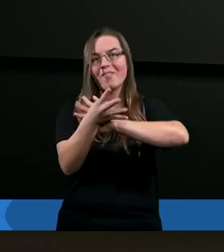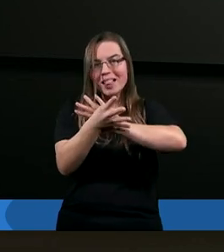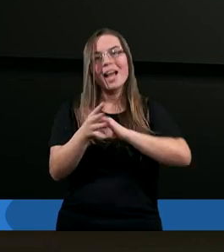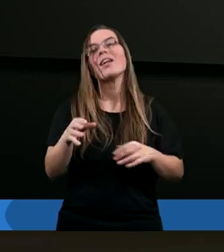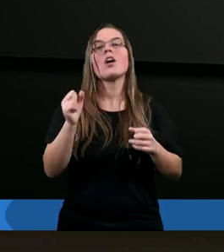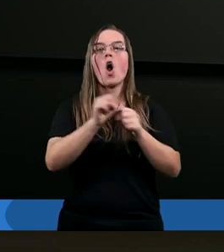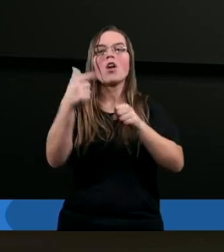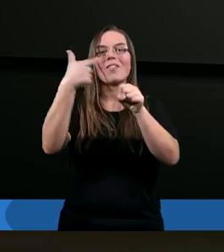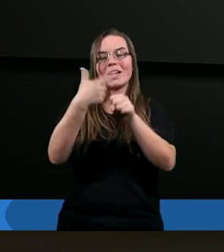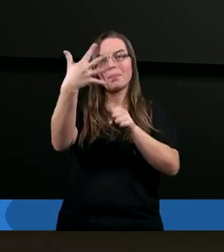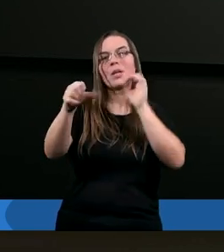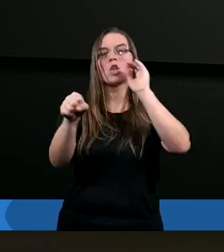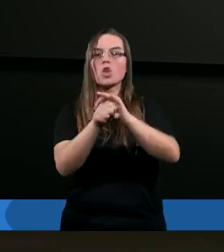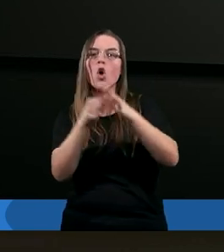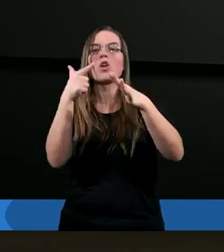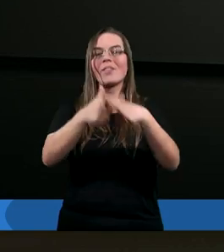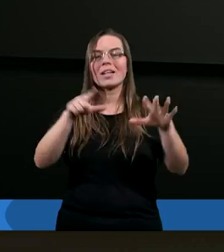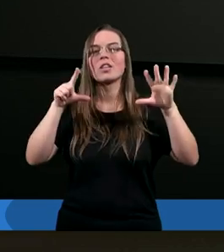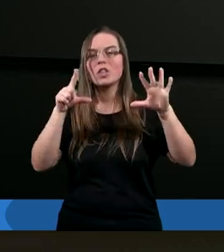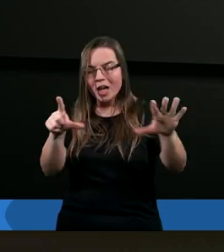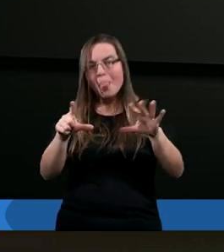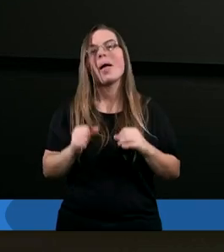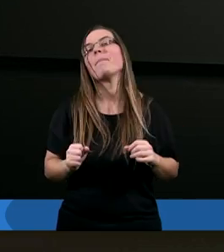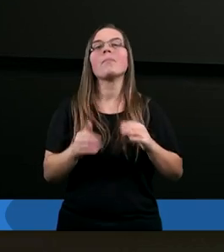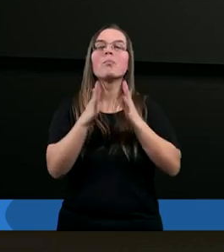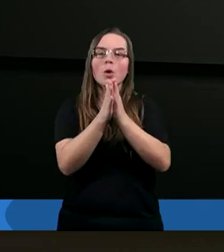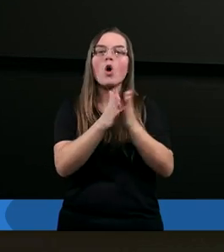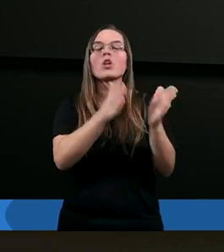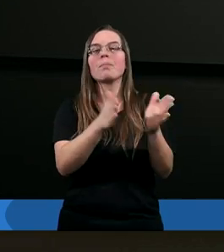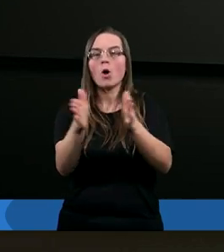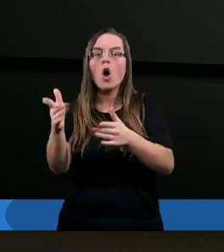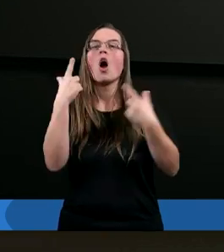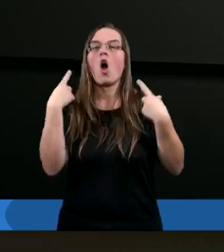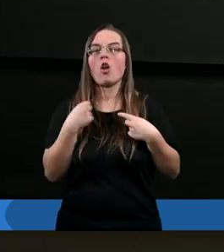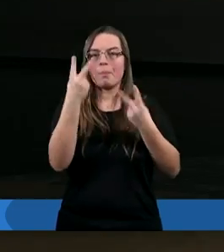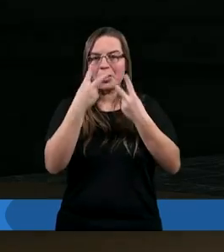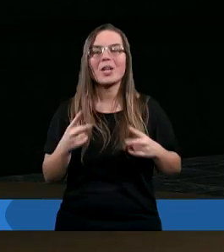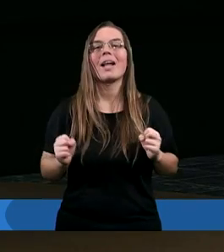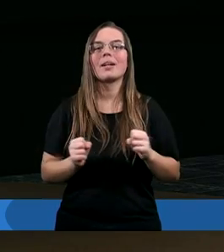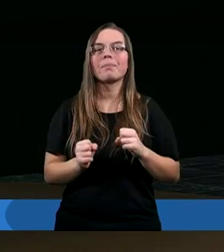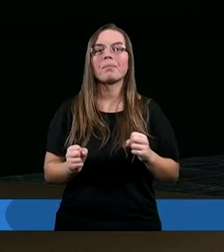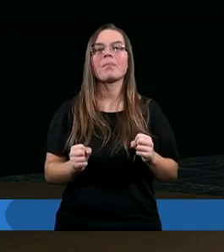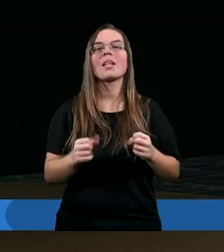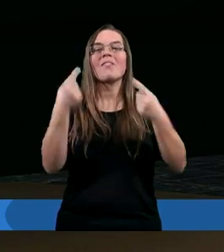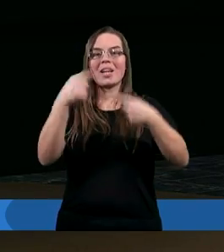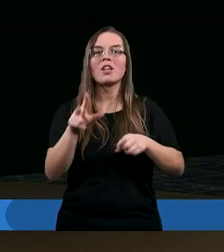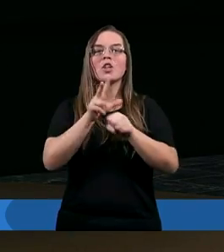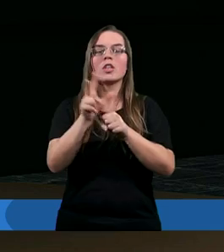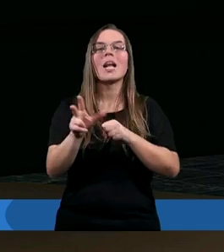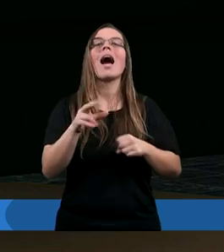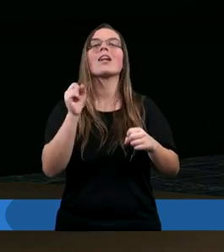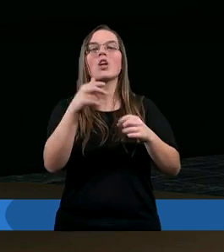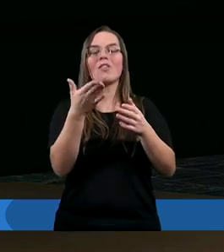od dwadzieścia pięć po dwadzieścia siedem. Może po kolei przeczytamy. Job trzynaście